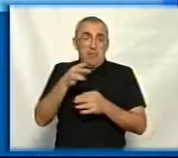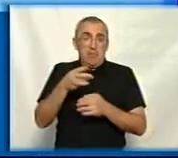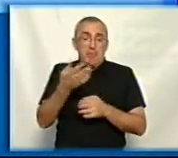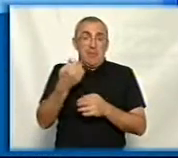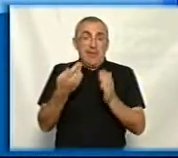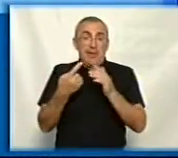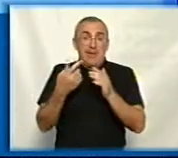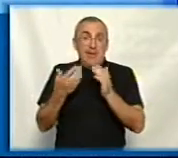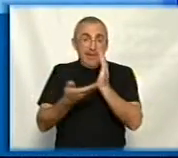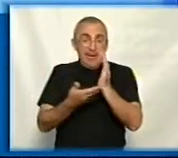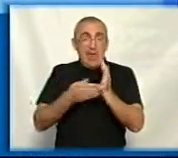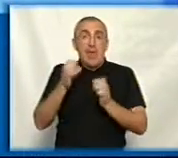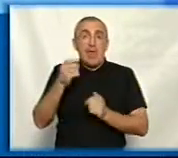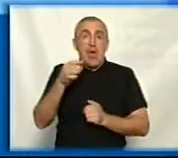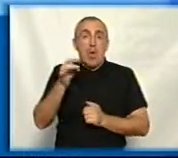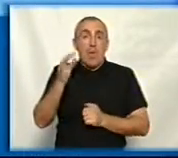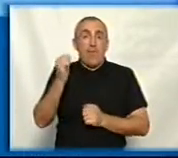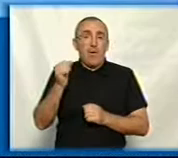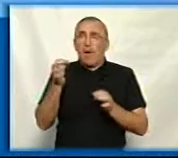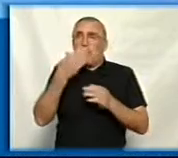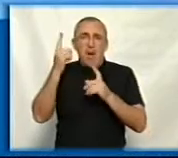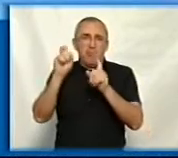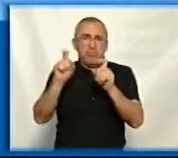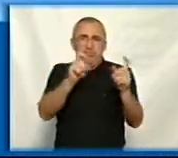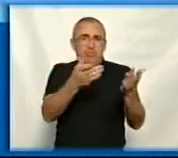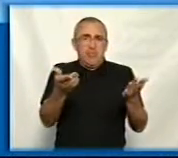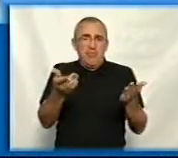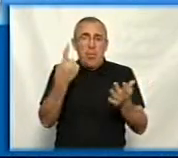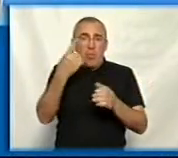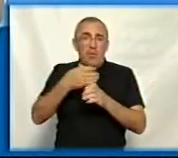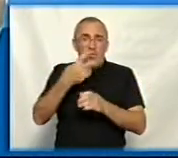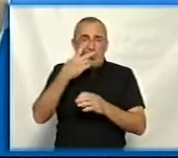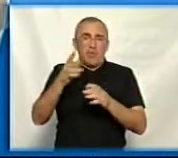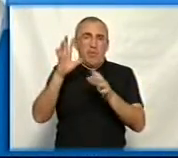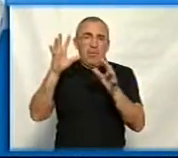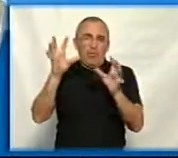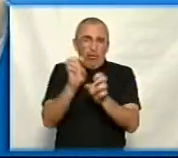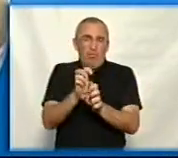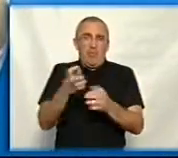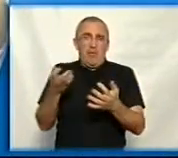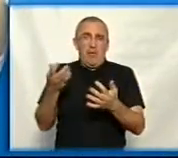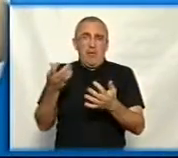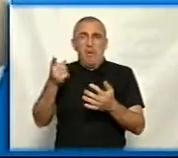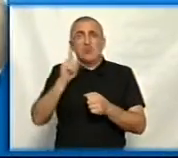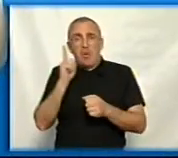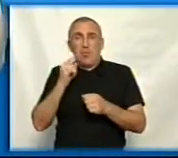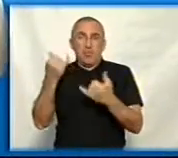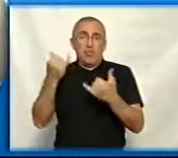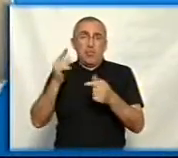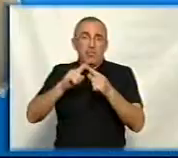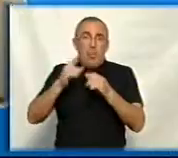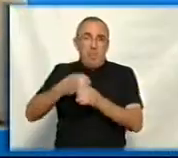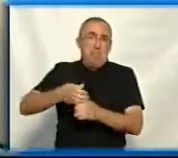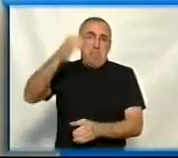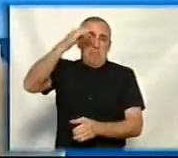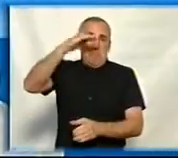Ось ці дерева по Єгору, а зараз із них немає ні одного. Хоча тут одне одразу всохло, одне через два роки, тут воно ще зелене, а зараз там просто пеньки.